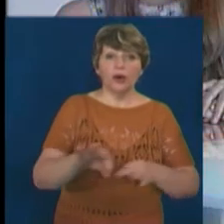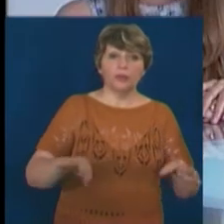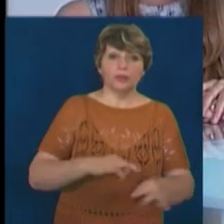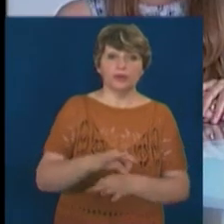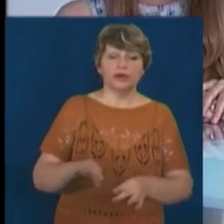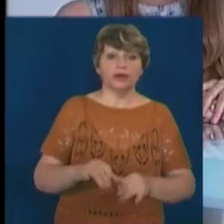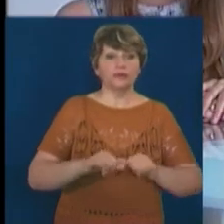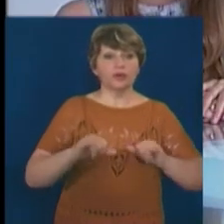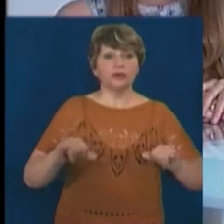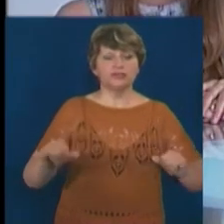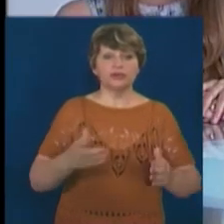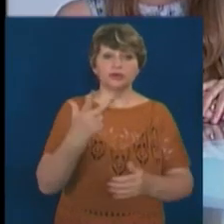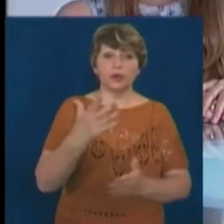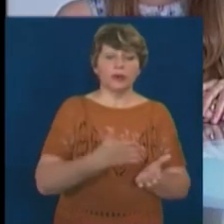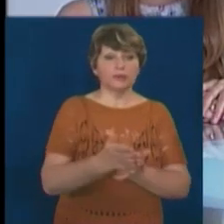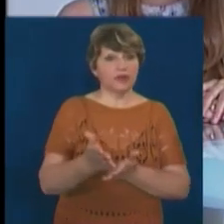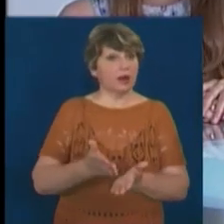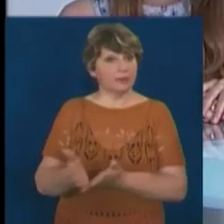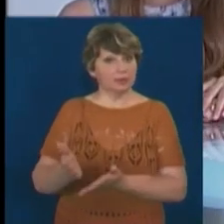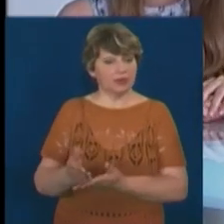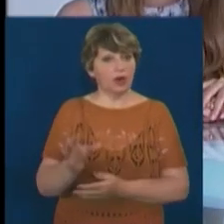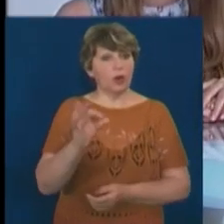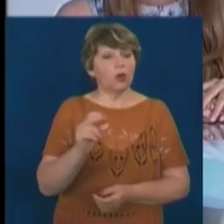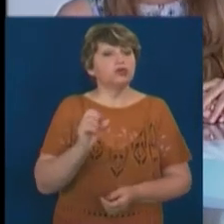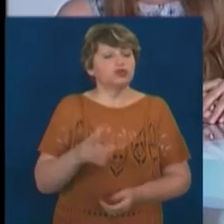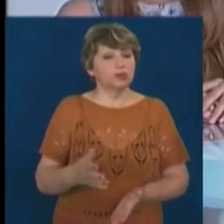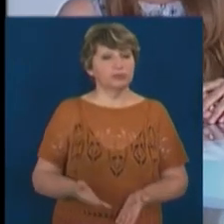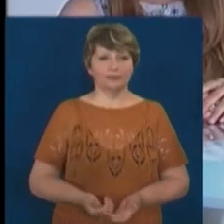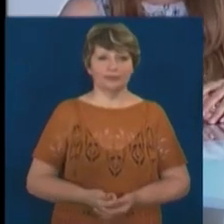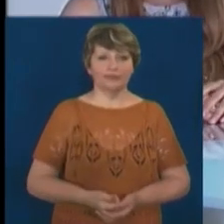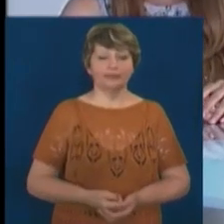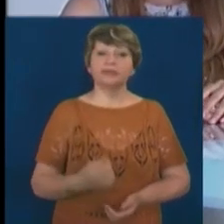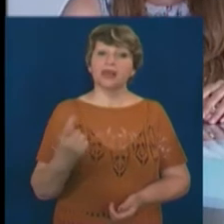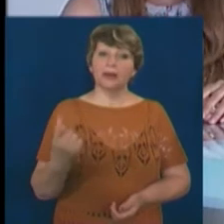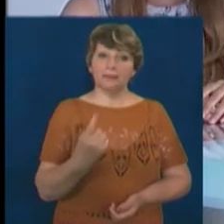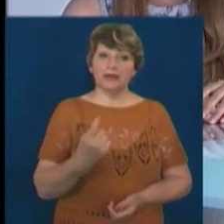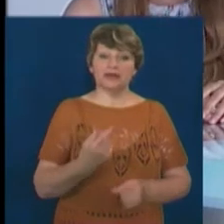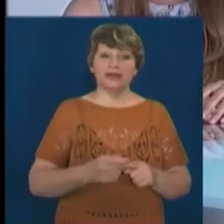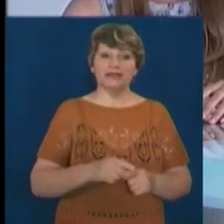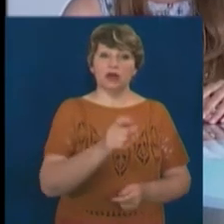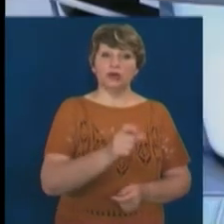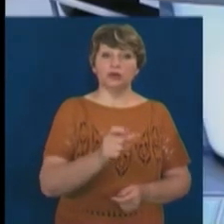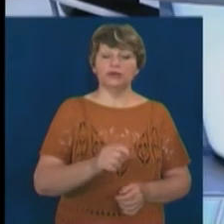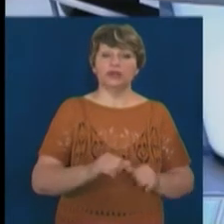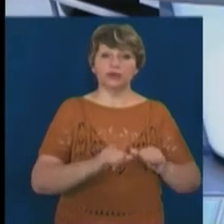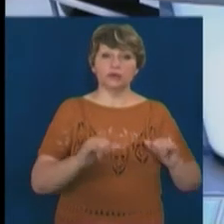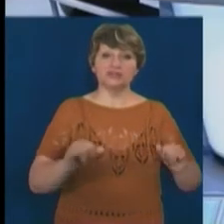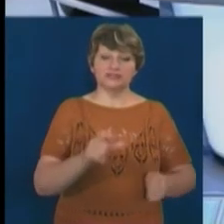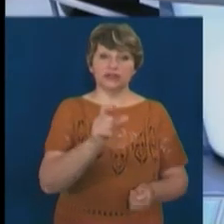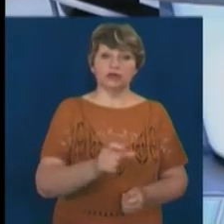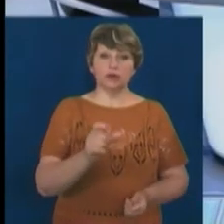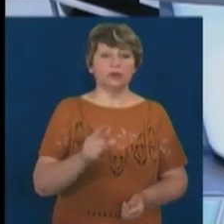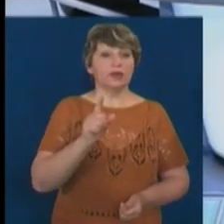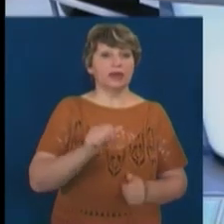розвитку у трьох напрямках. Про що йдеться, пані Дарина? Перш за все – це люди і це розвиток людей, зокрема